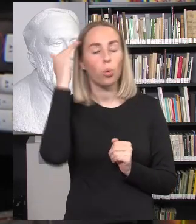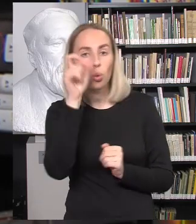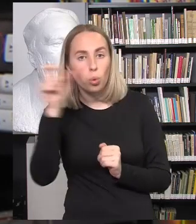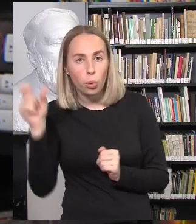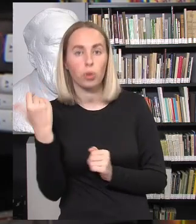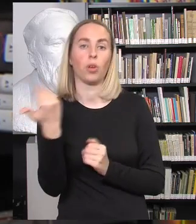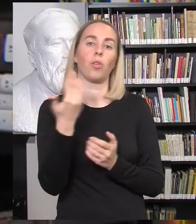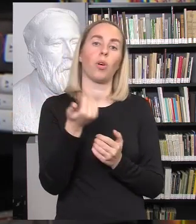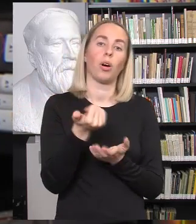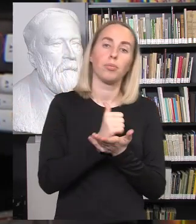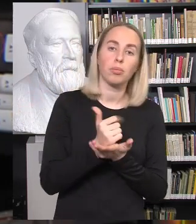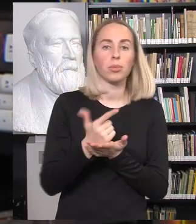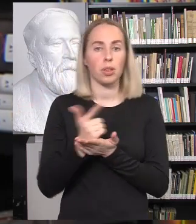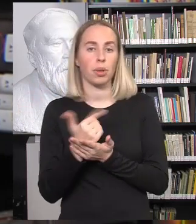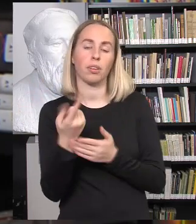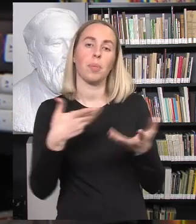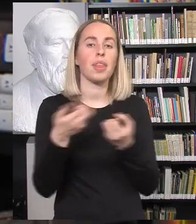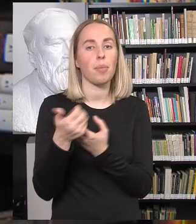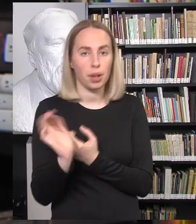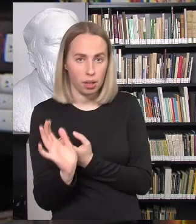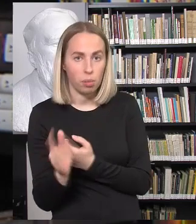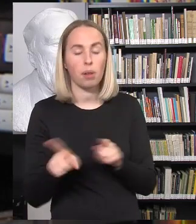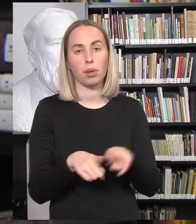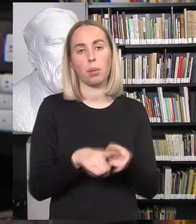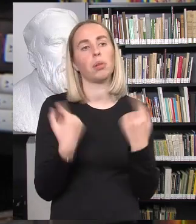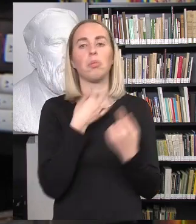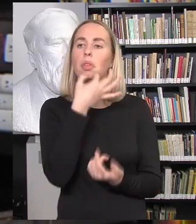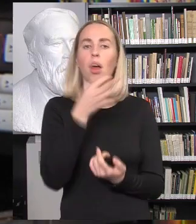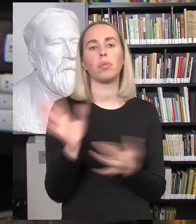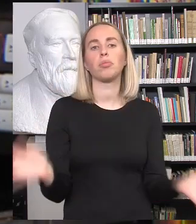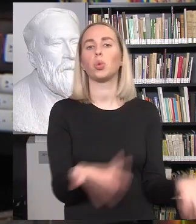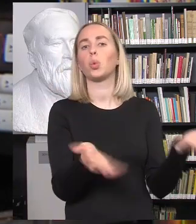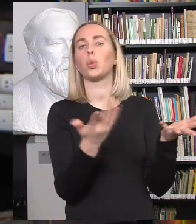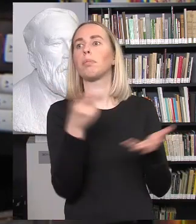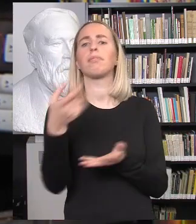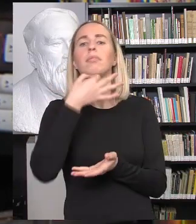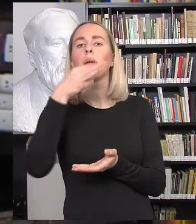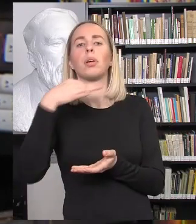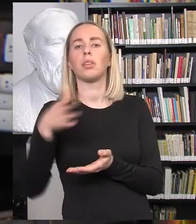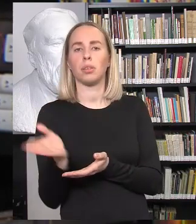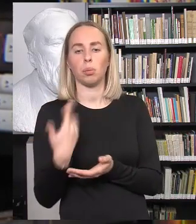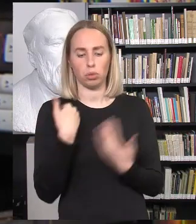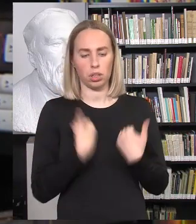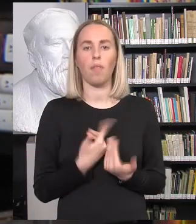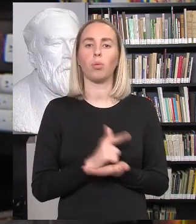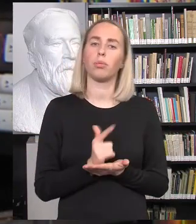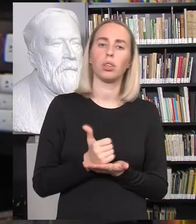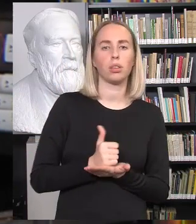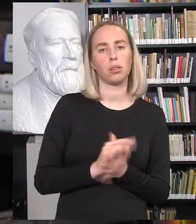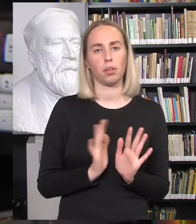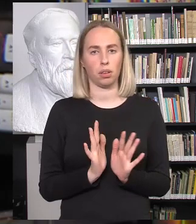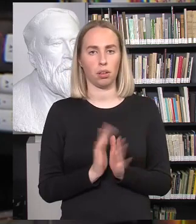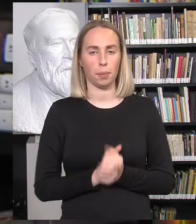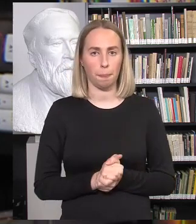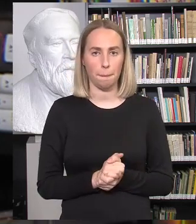leitinės orientacijos, jos neprijėmimo. Arba skatinti nepasitenkinimą, pavyzdžiui, savo leitinę orientaciją. Na tai, ką mes turime?